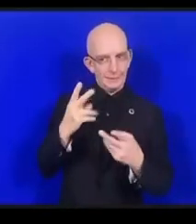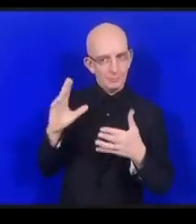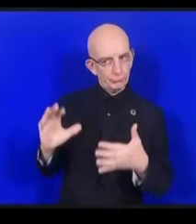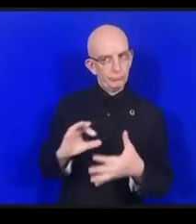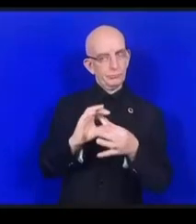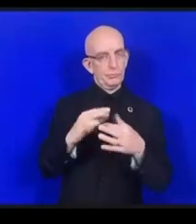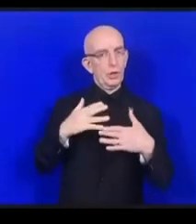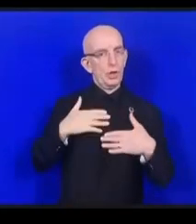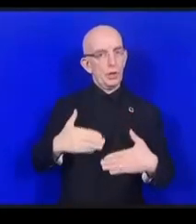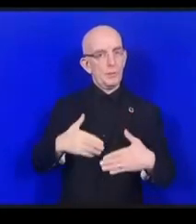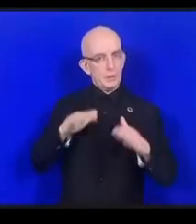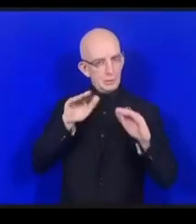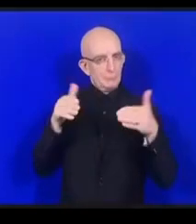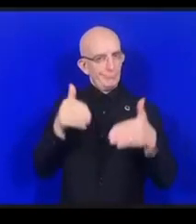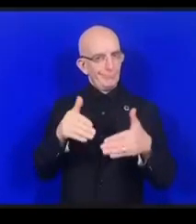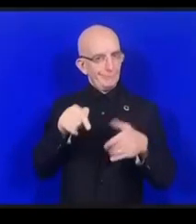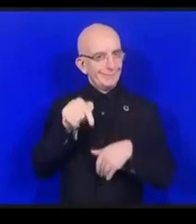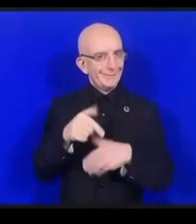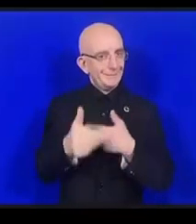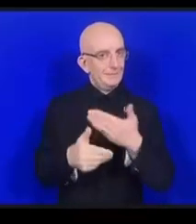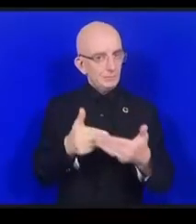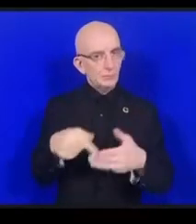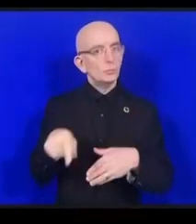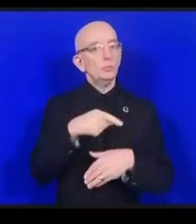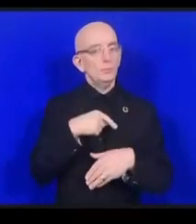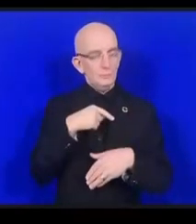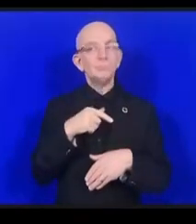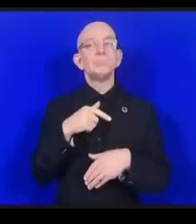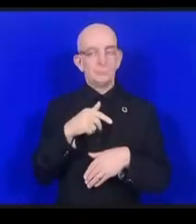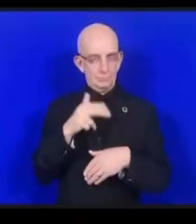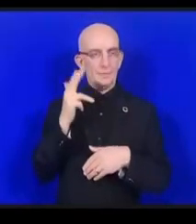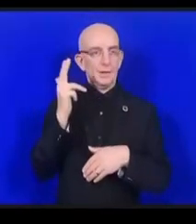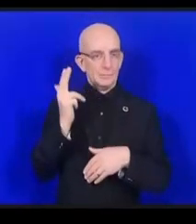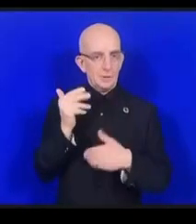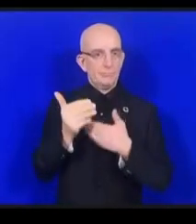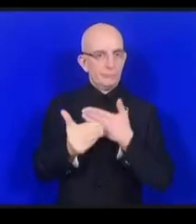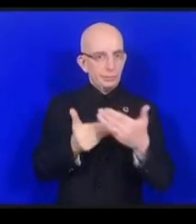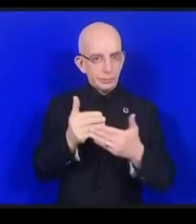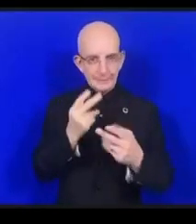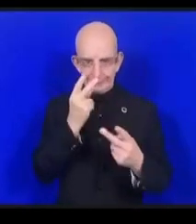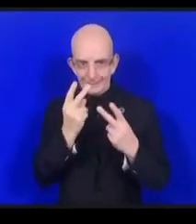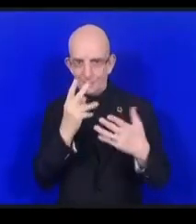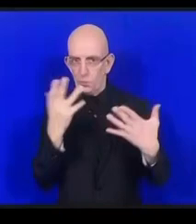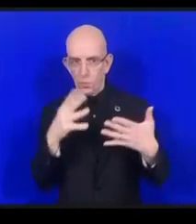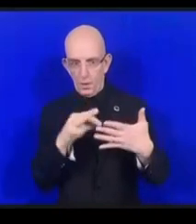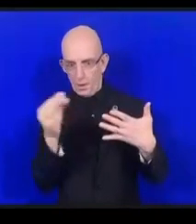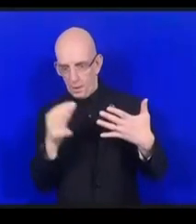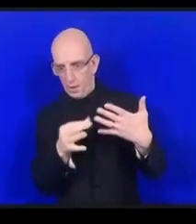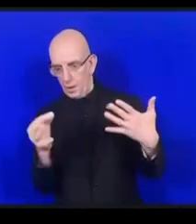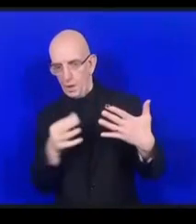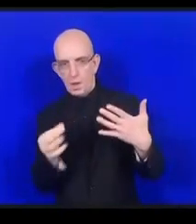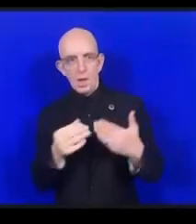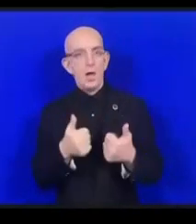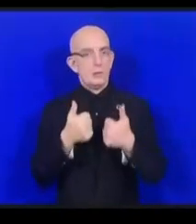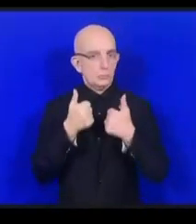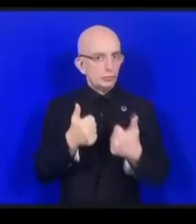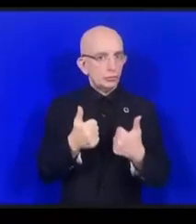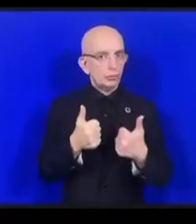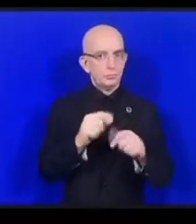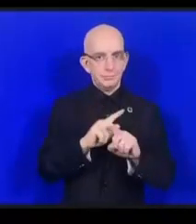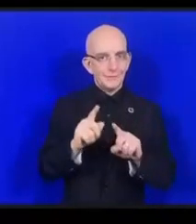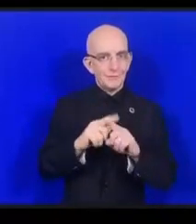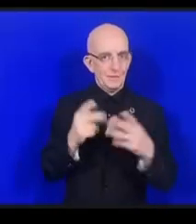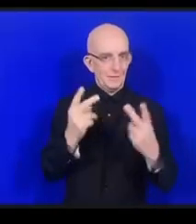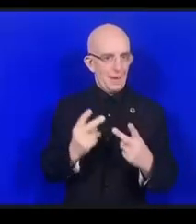rendu compte que c'était bien plus que des aspirations des intentions des